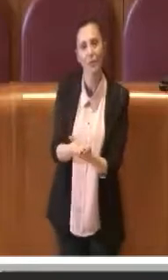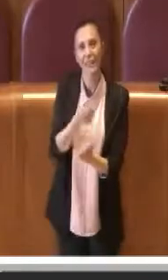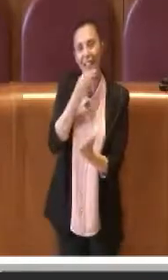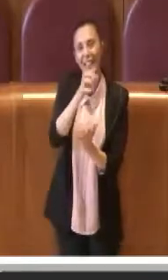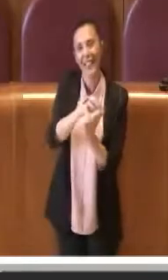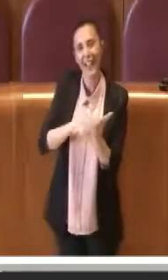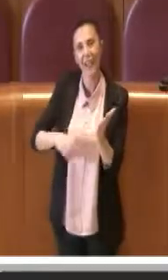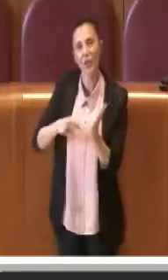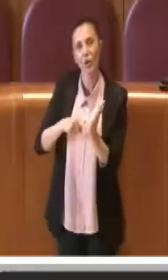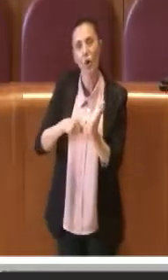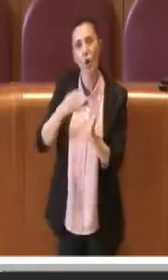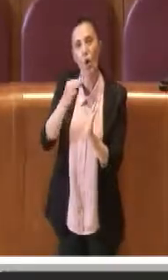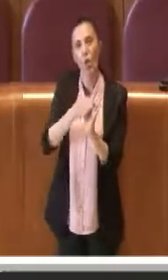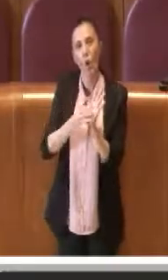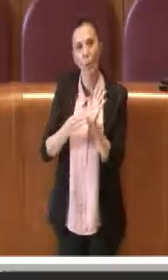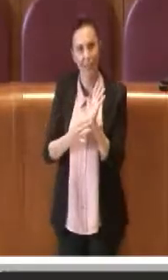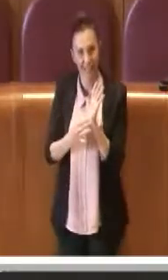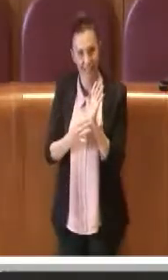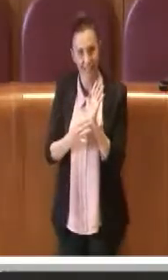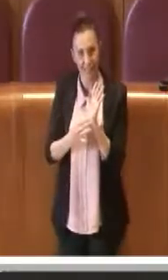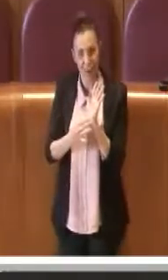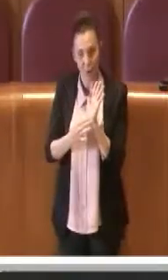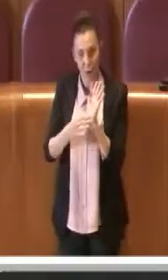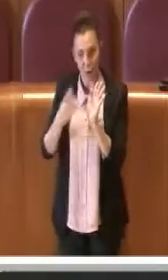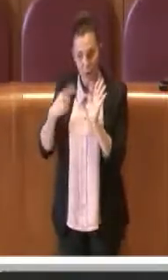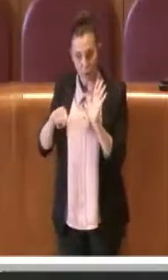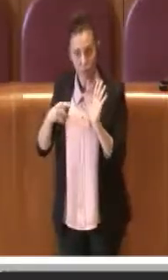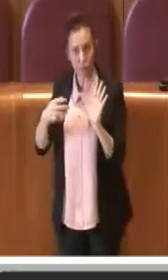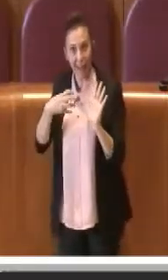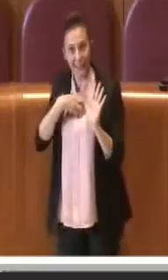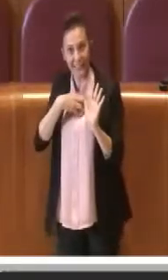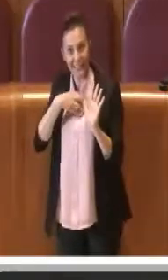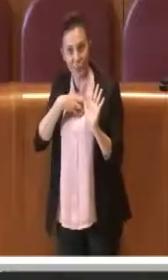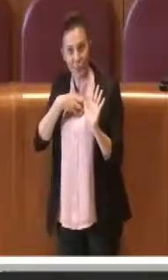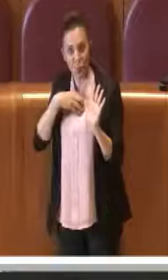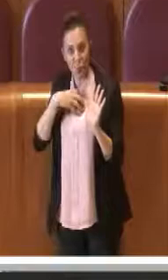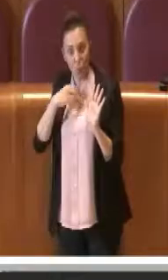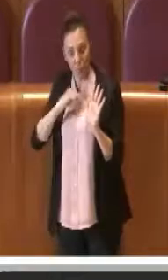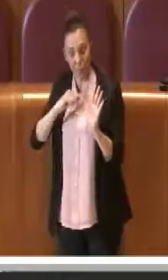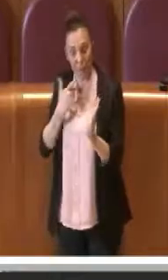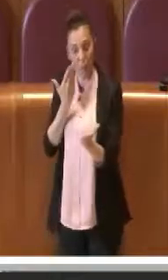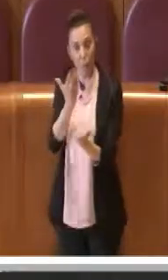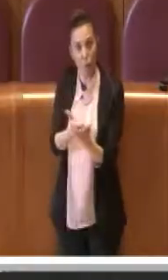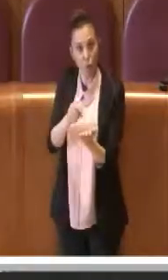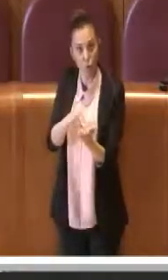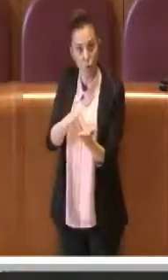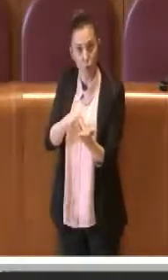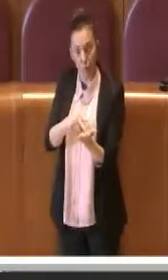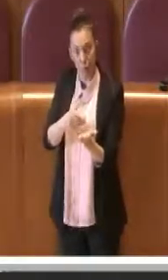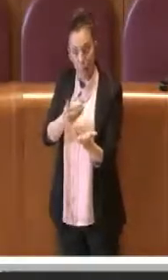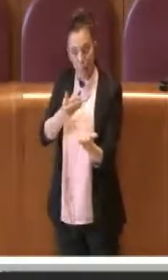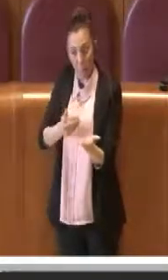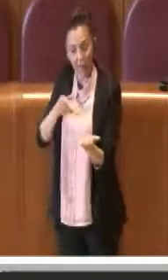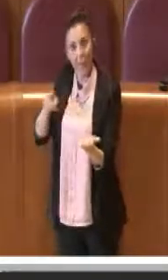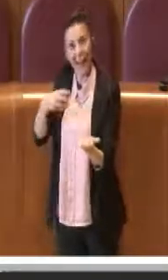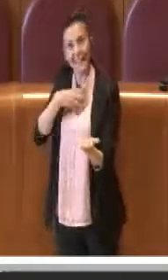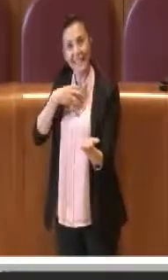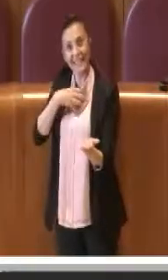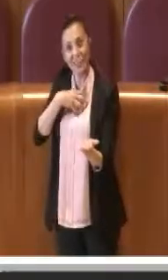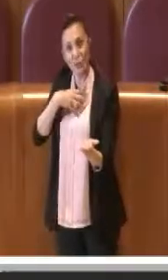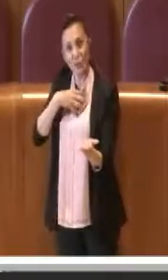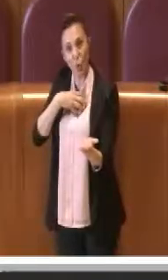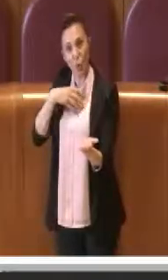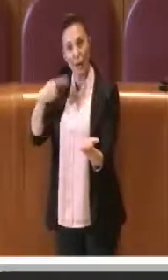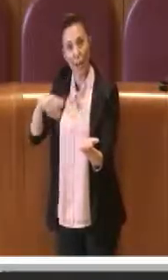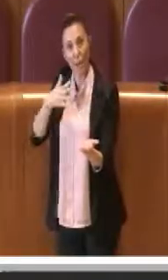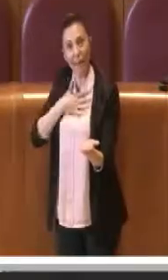senso è uscita anche l'assessore al patrimonio prima di questa mozione parrebbe negata questa possibilità